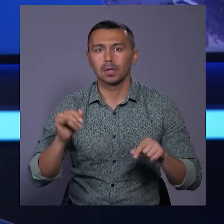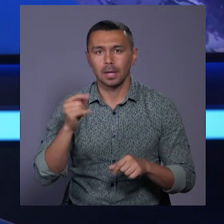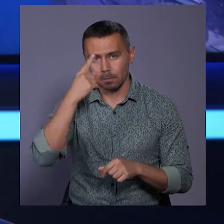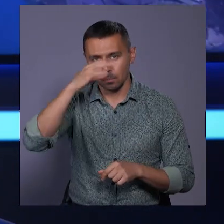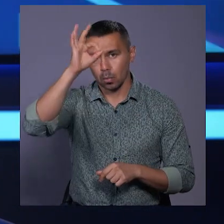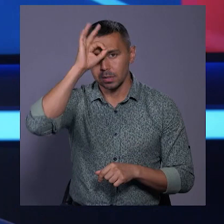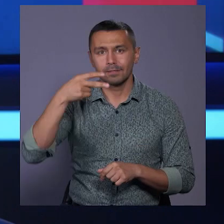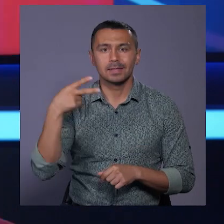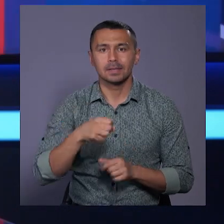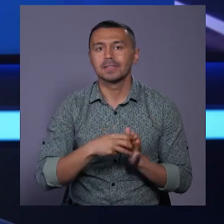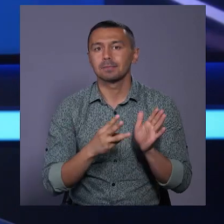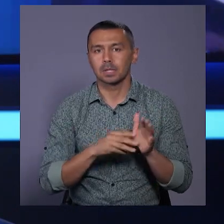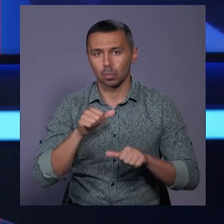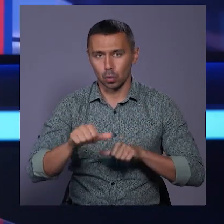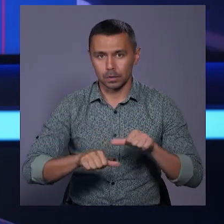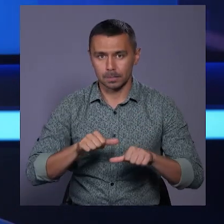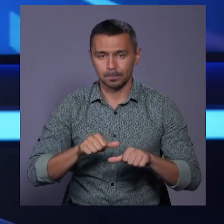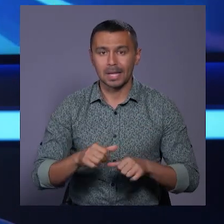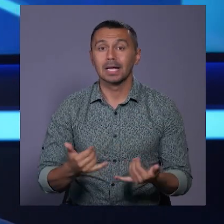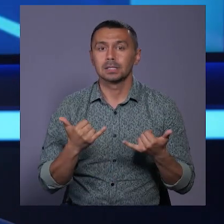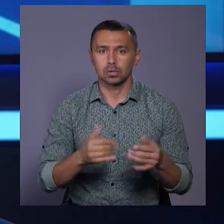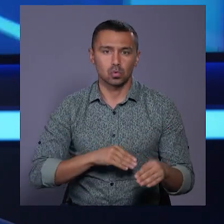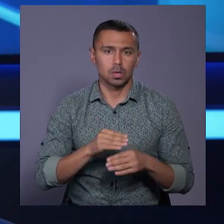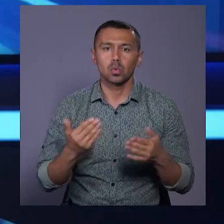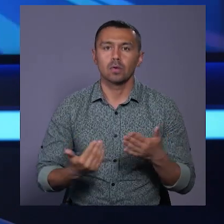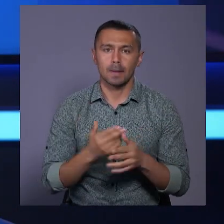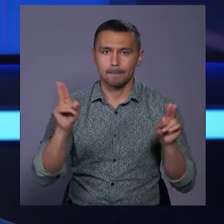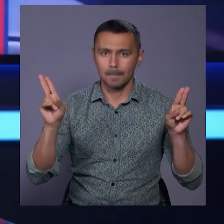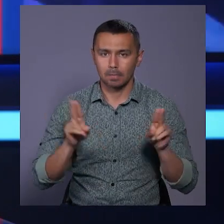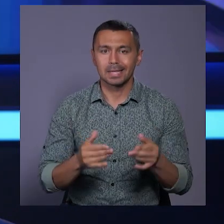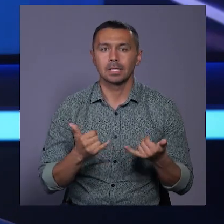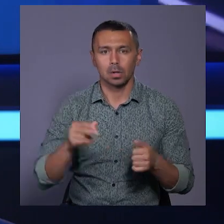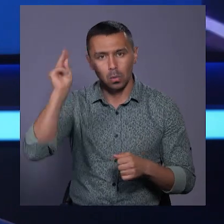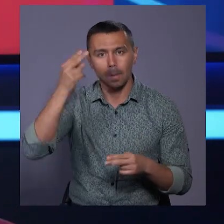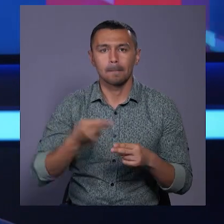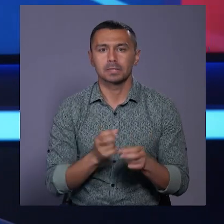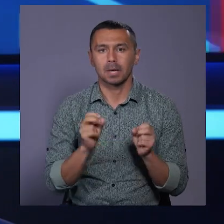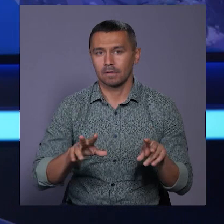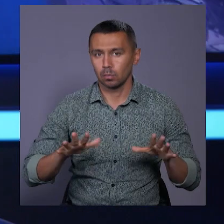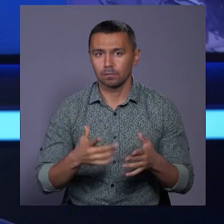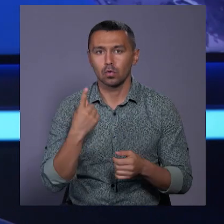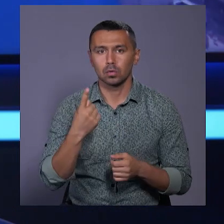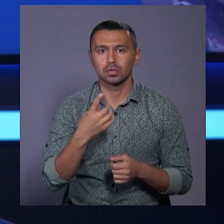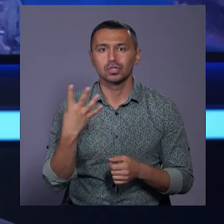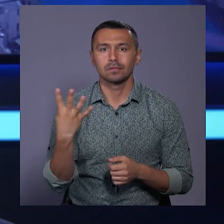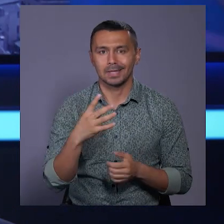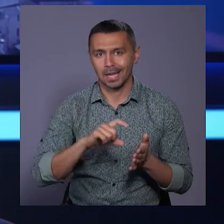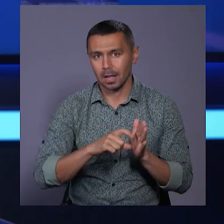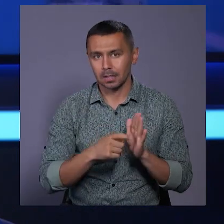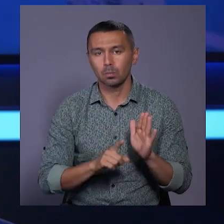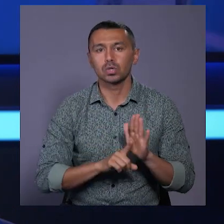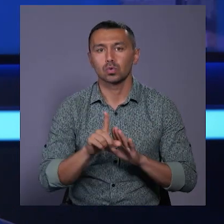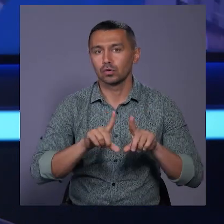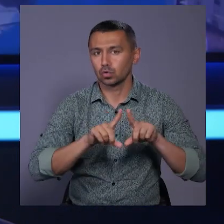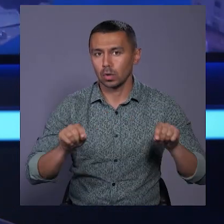поліція» у 2018-му. Зараз додали нові правила. Нині урок безпеки відбувся в одному з четвертих класів